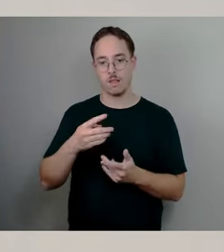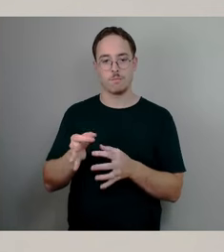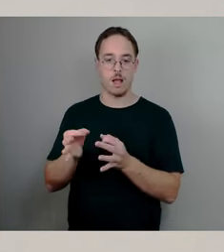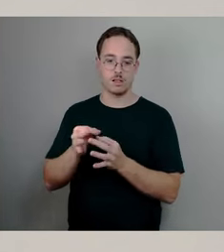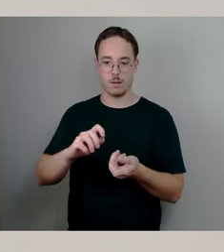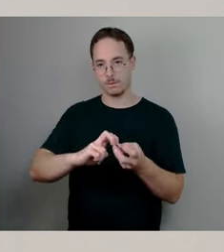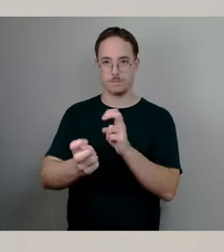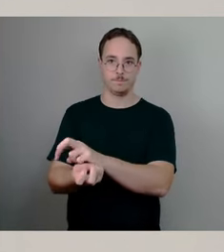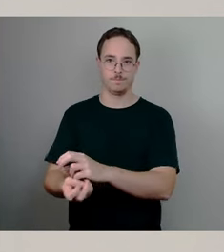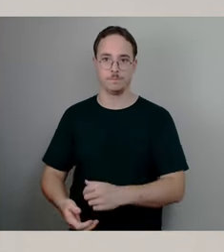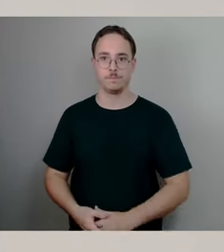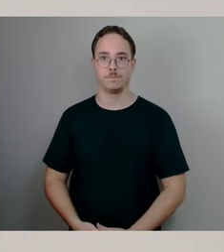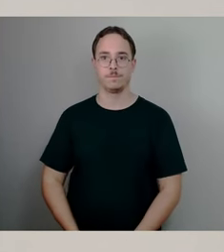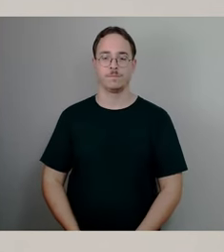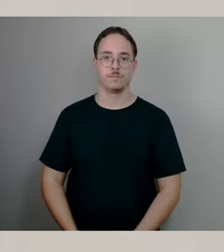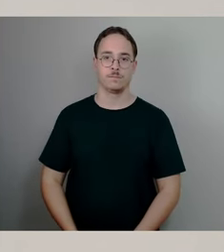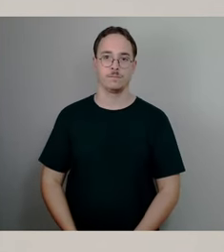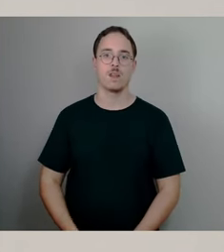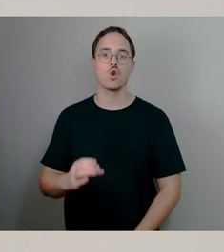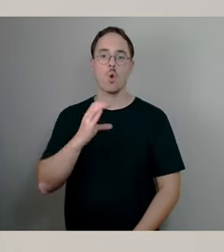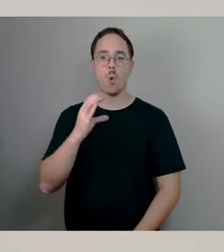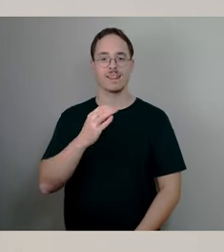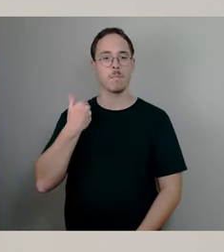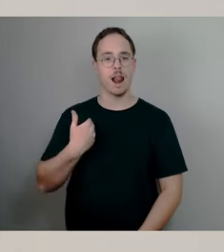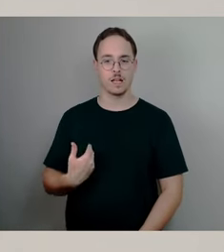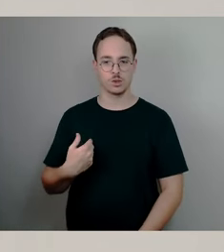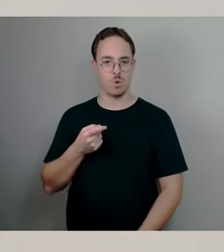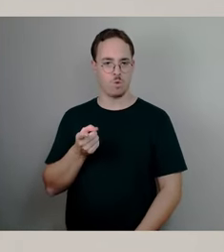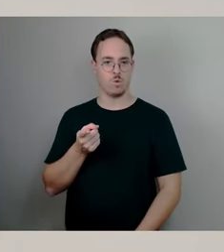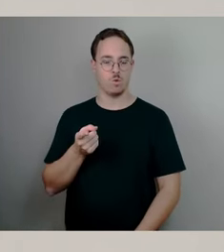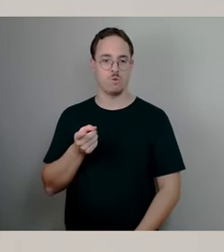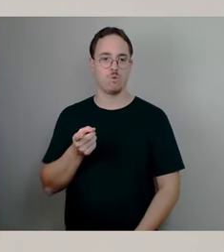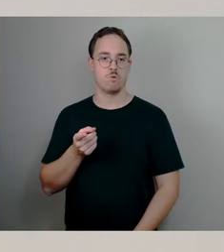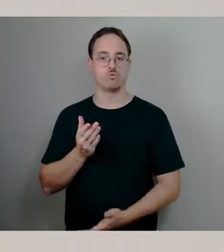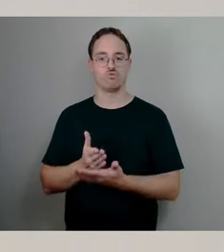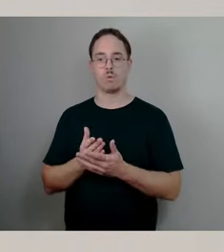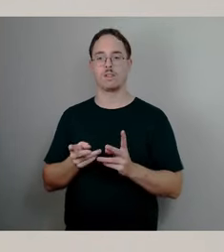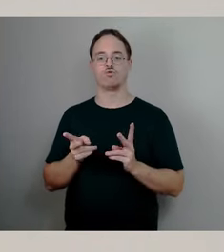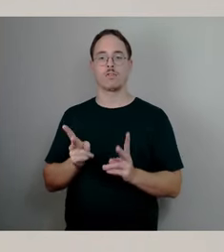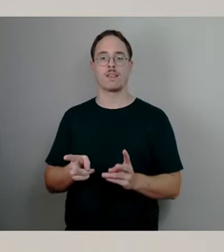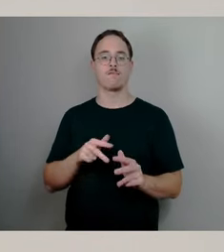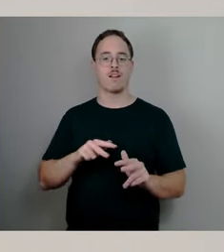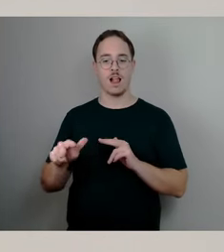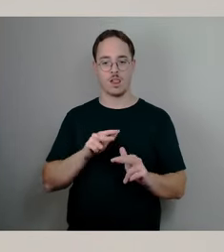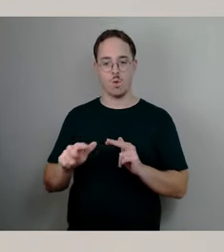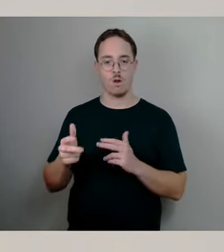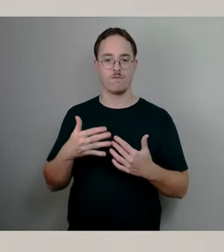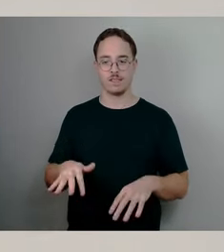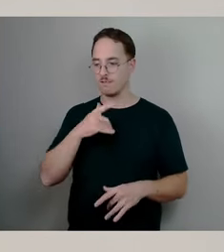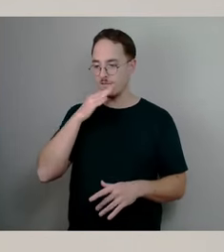Chloridbelastung wurde von der Stadtverwaltung über die Jahre eine Vielzahl von Untersuchungen und Gutachten auftrag gegeben.